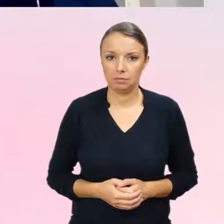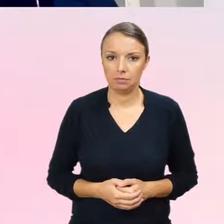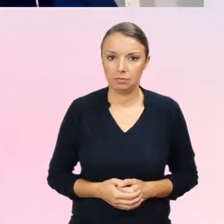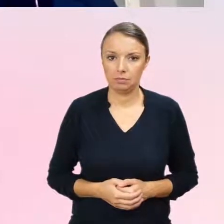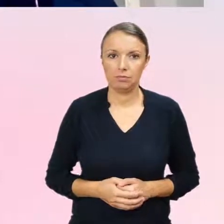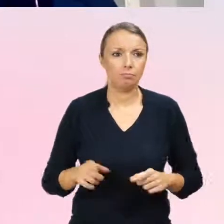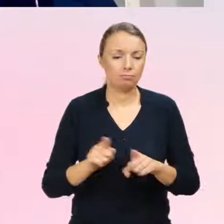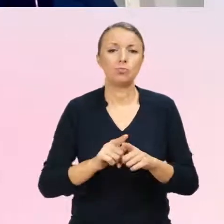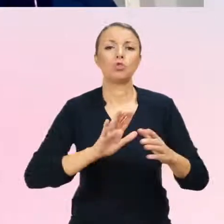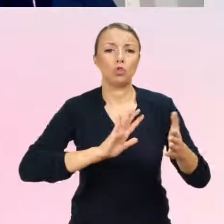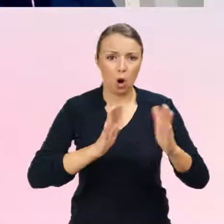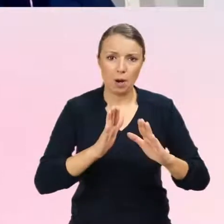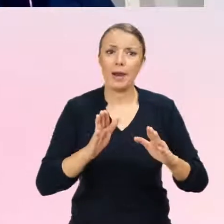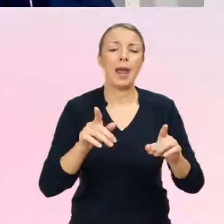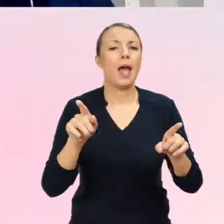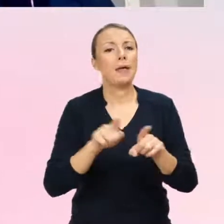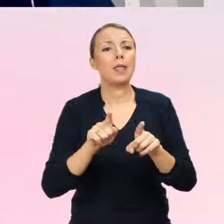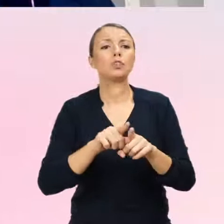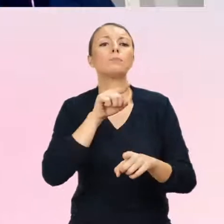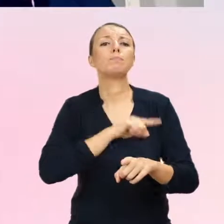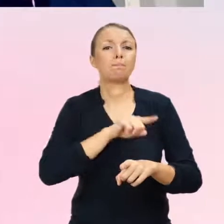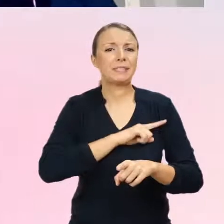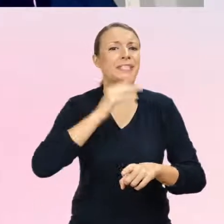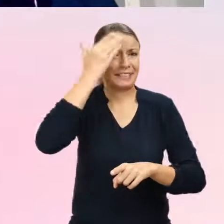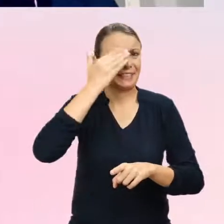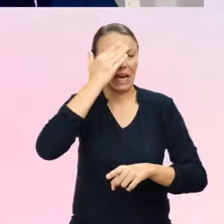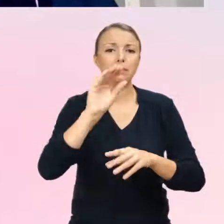i prowadzenie leczenia psychiatrycznego.